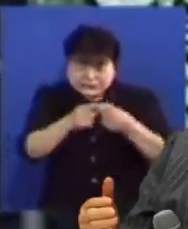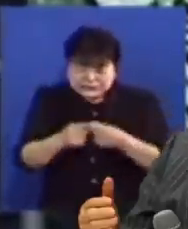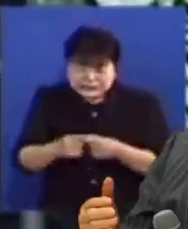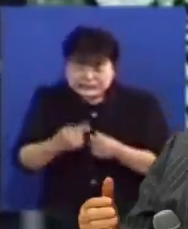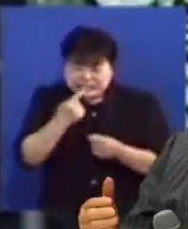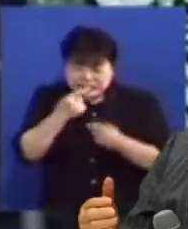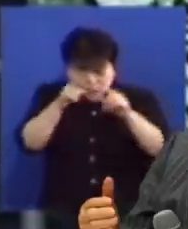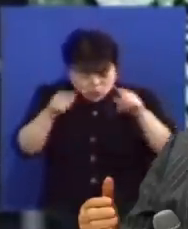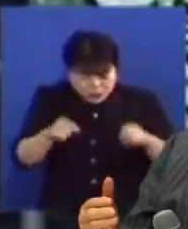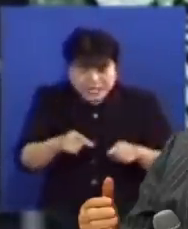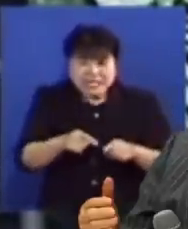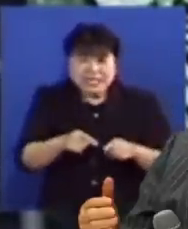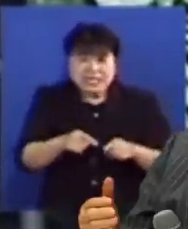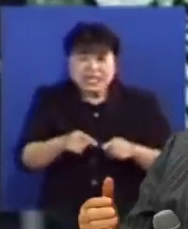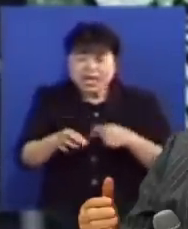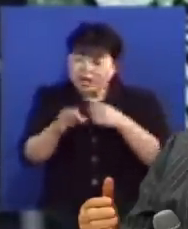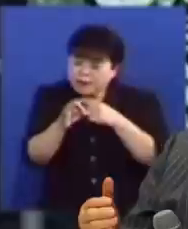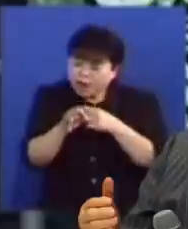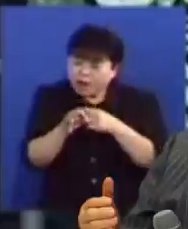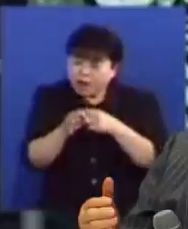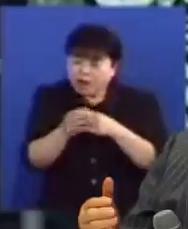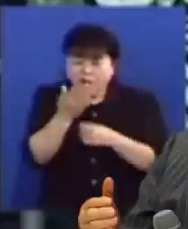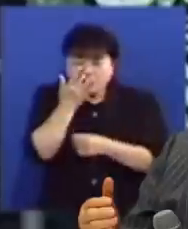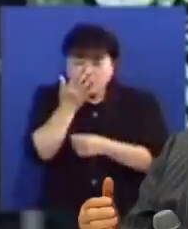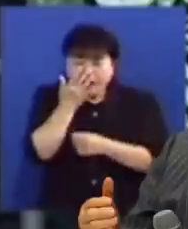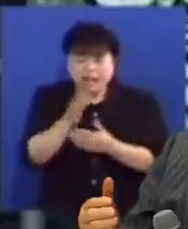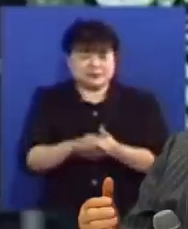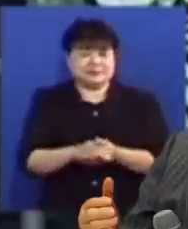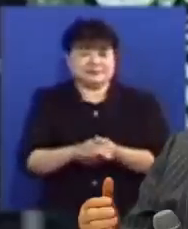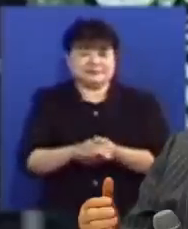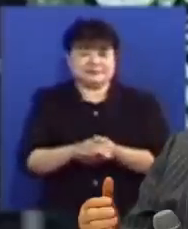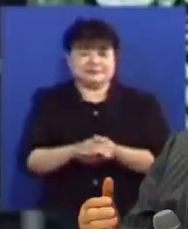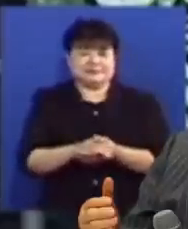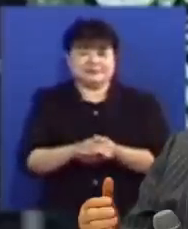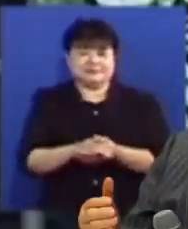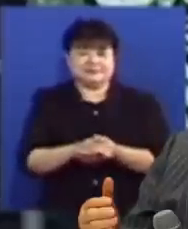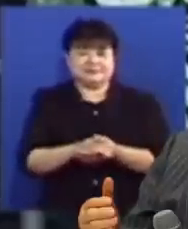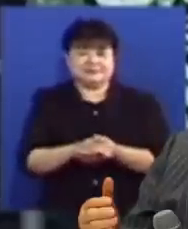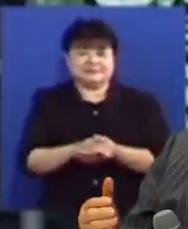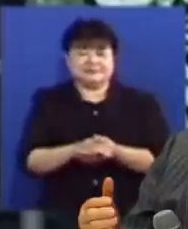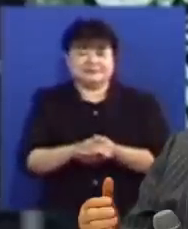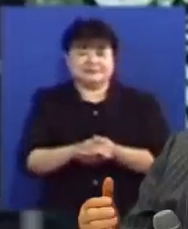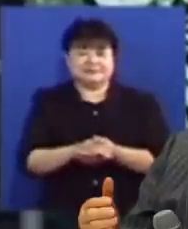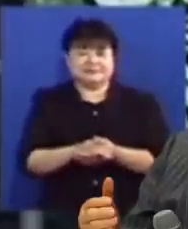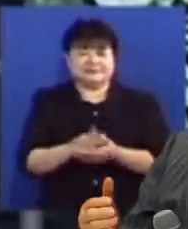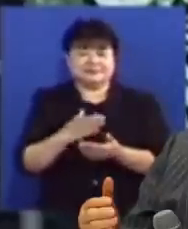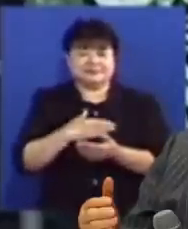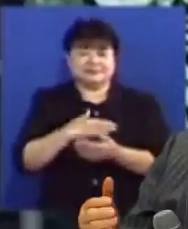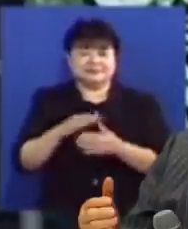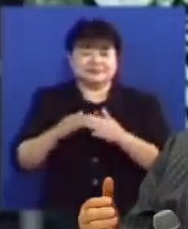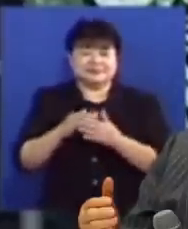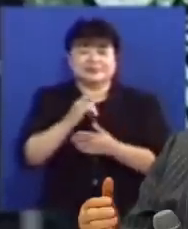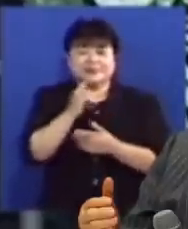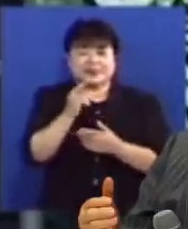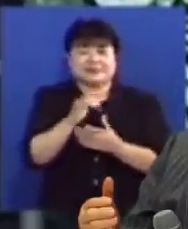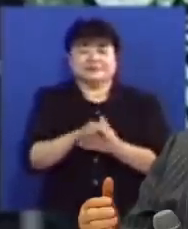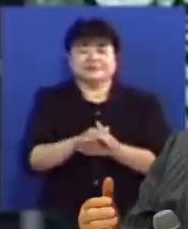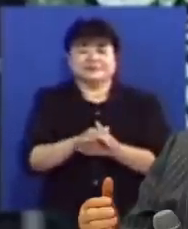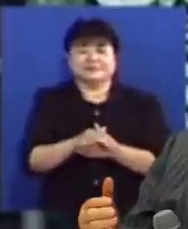것은 종이다 그렇게 하면 아무것도 모르잖아요 나는 가정을 아는데